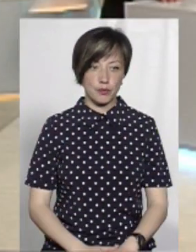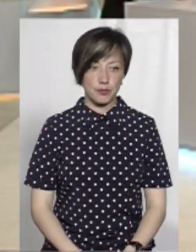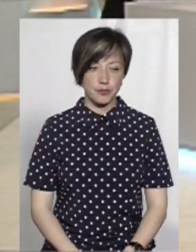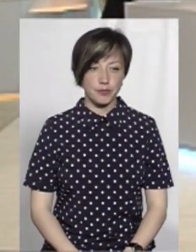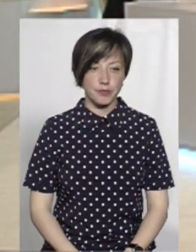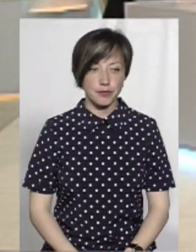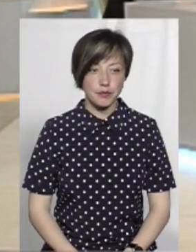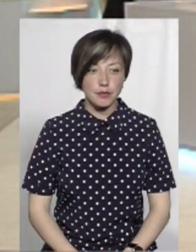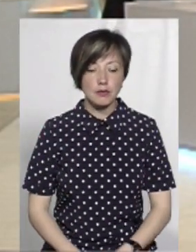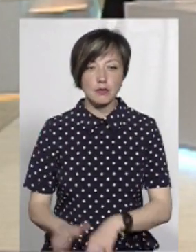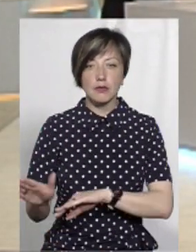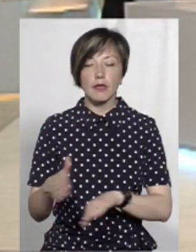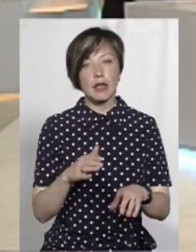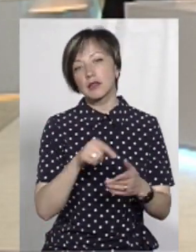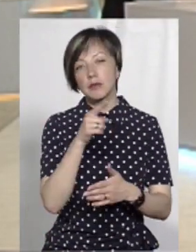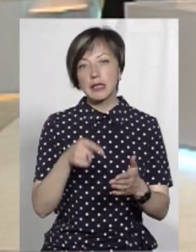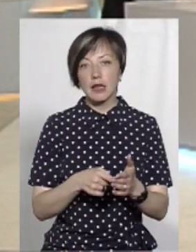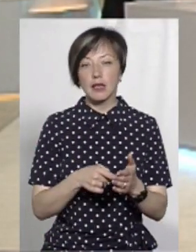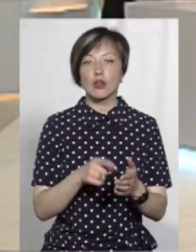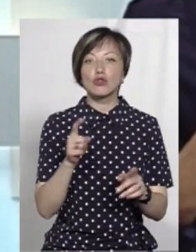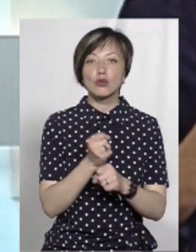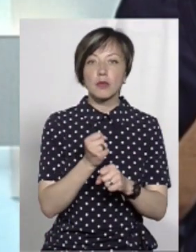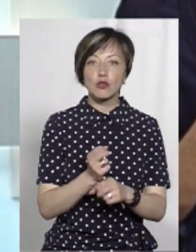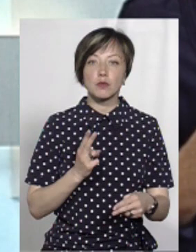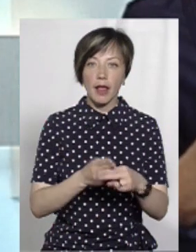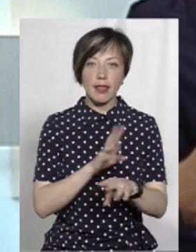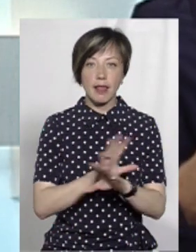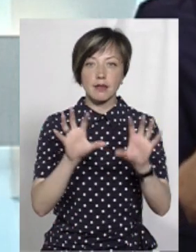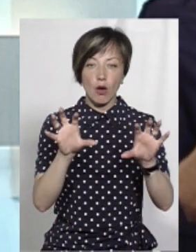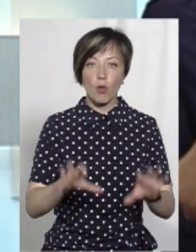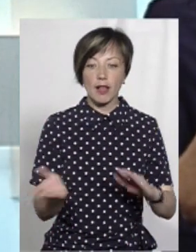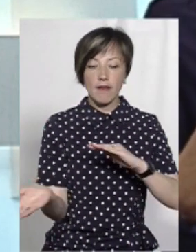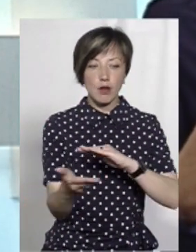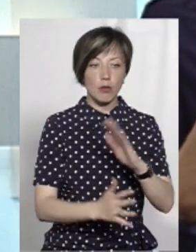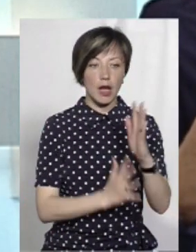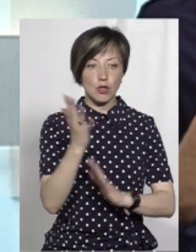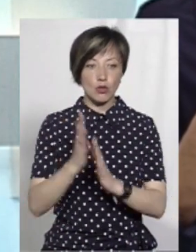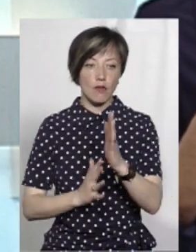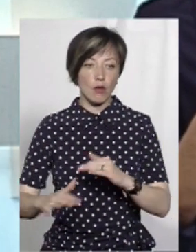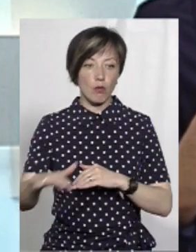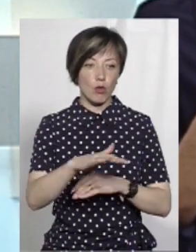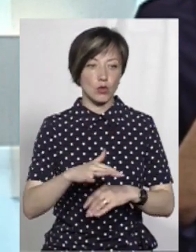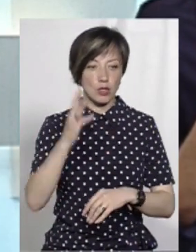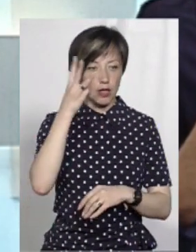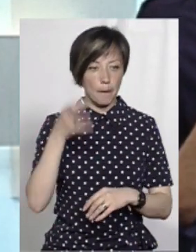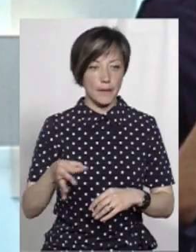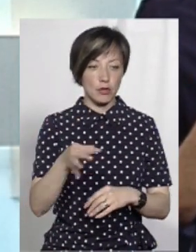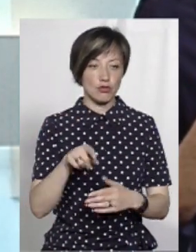Ще запитання від Сергія Кочерука. Що ви зробили для того, щоб запобігти незаконним вирубкам лісових площ на Хмельниччині?